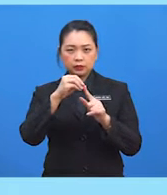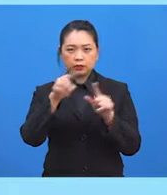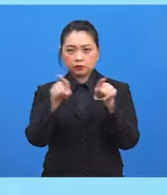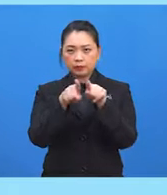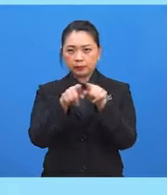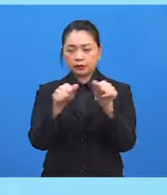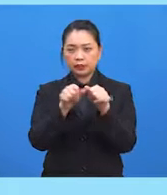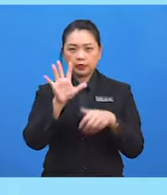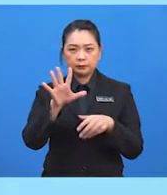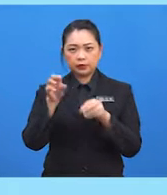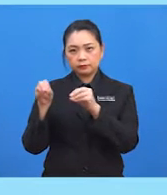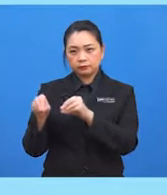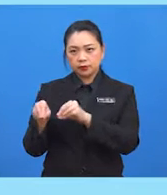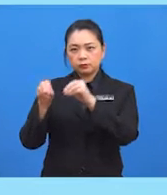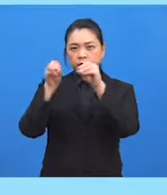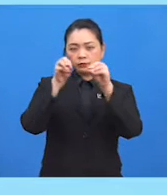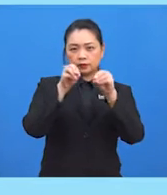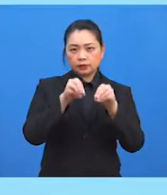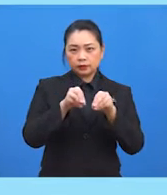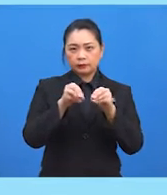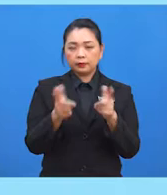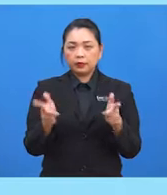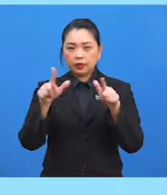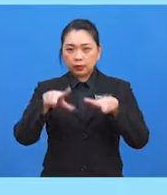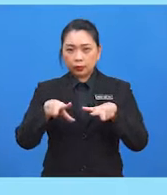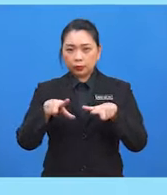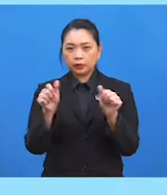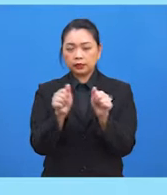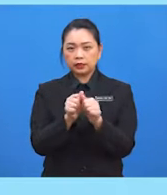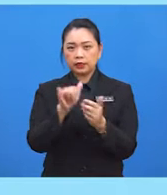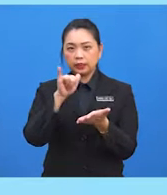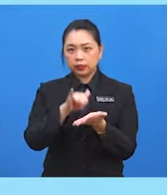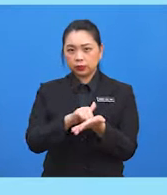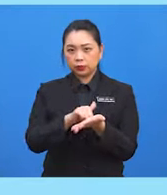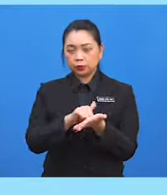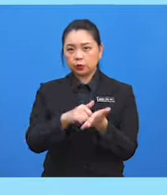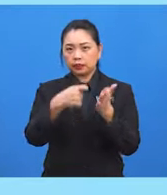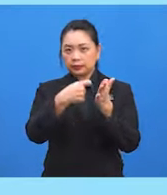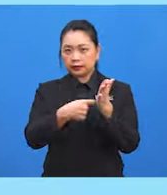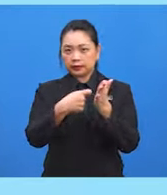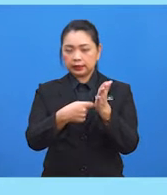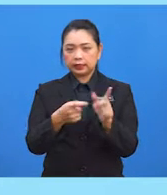pembundaran berlaku. Dengan itu, nilai tempat peperluhan ke-4,